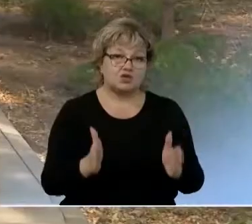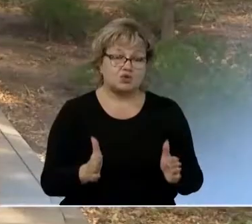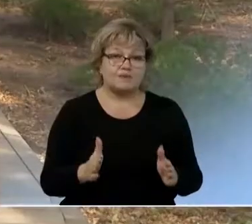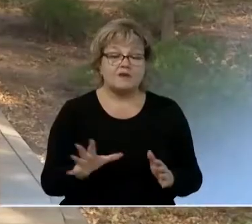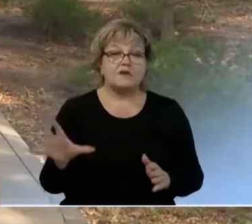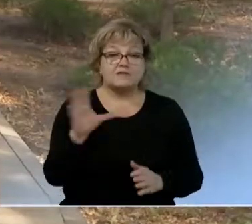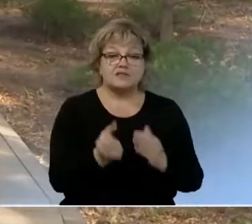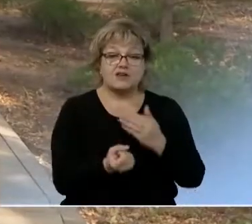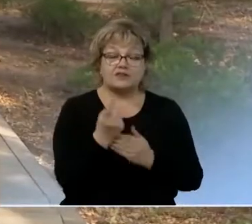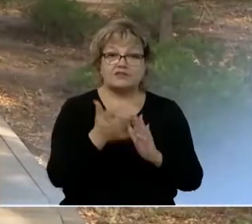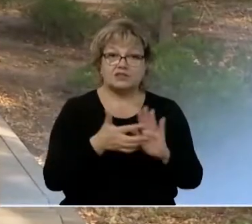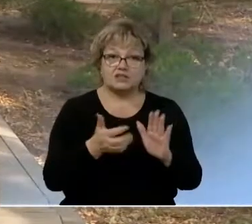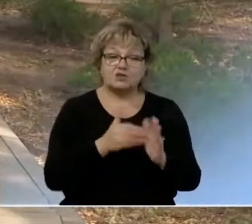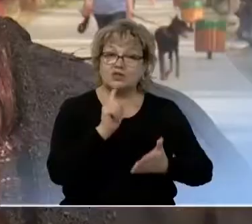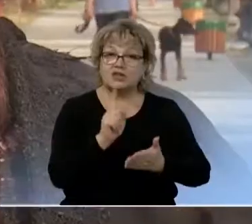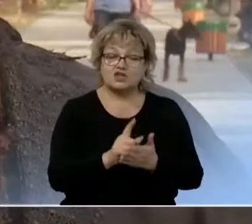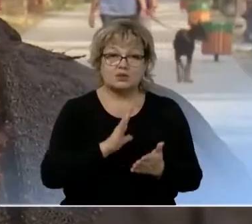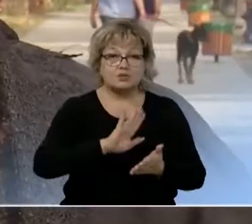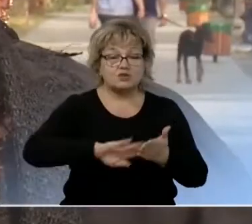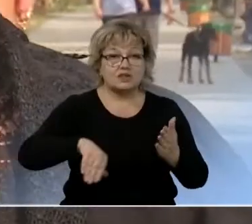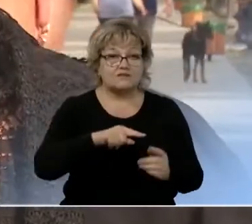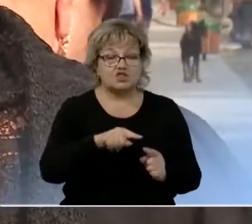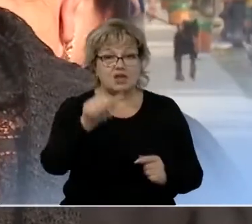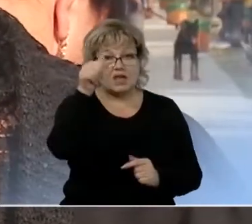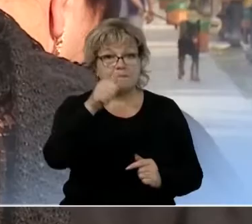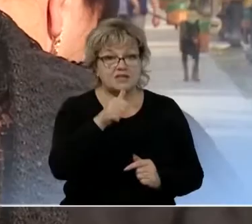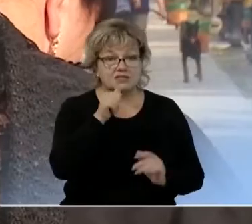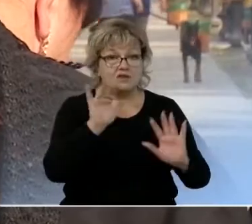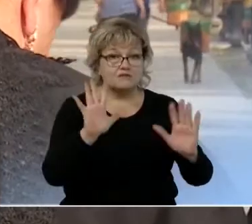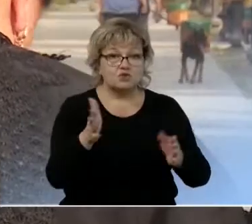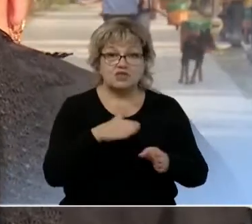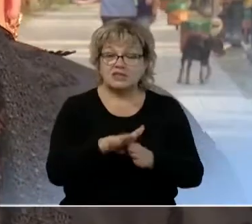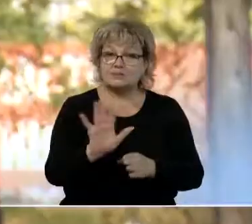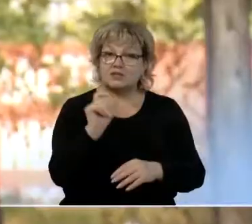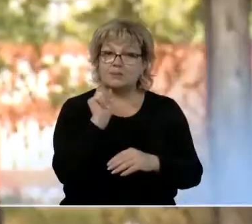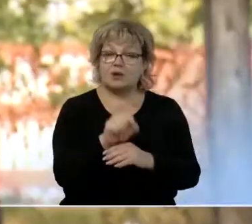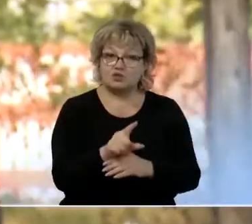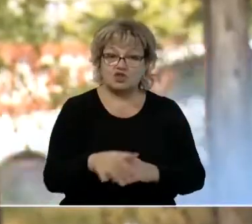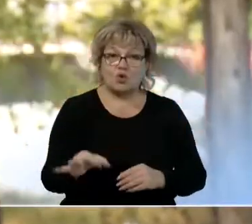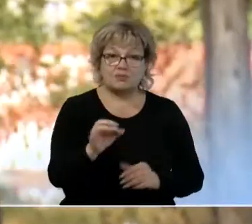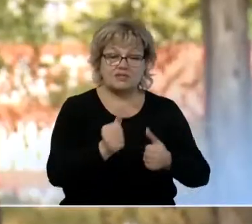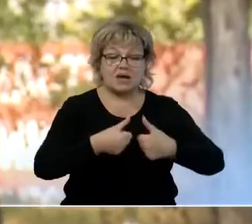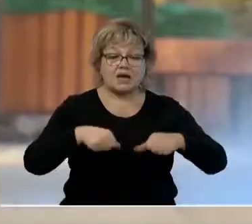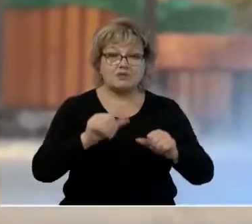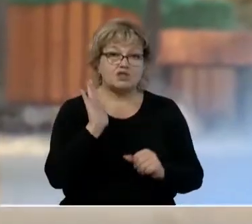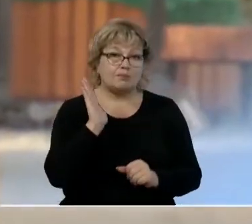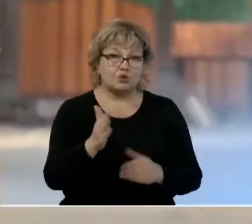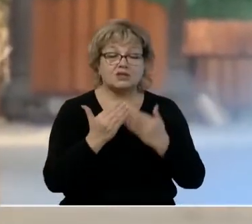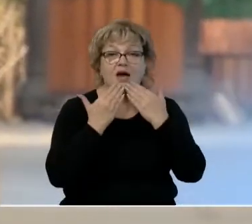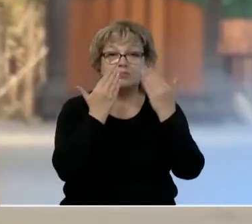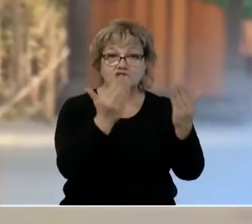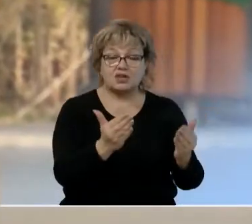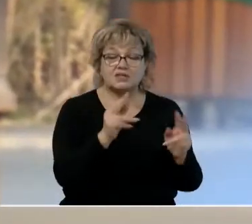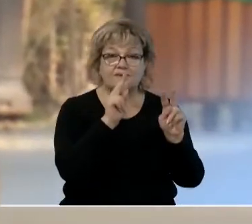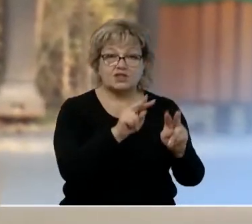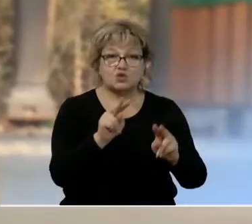Все выявленные недочеты должны быть устранены в течение месяца. В случае неисполнения поручений областная комиссия будет обращаться в